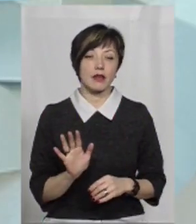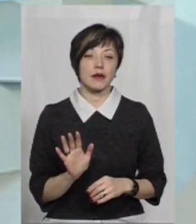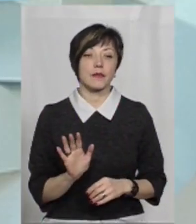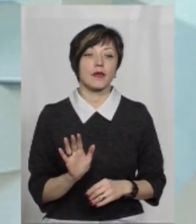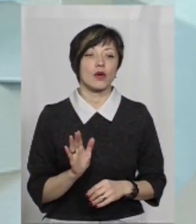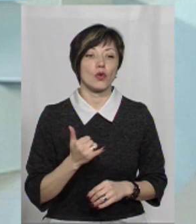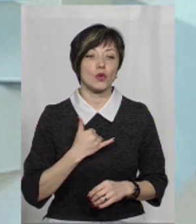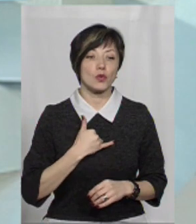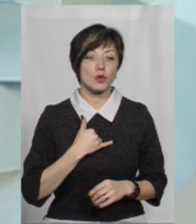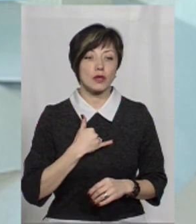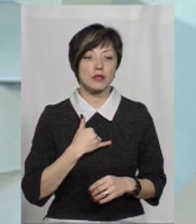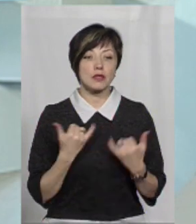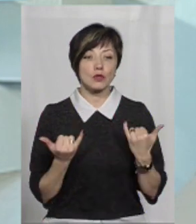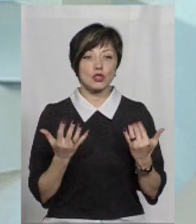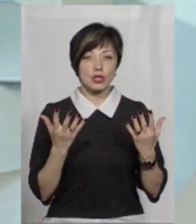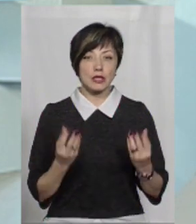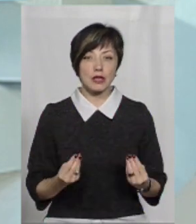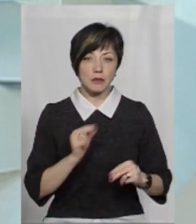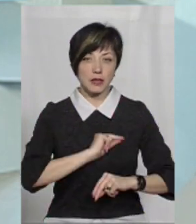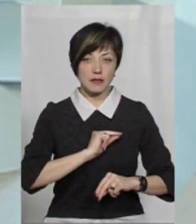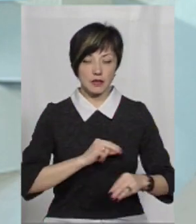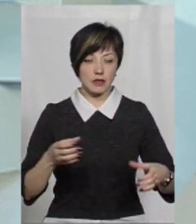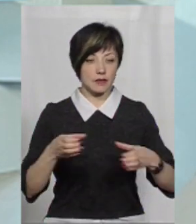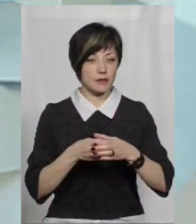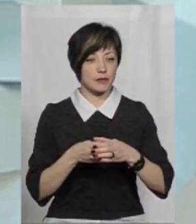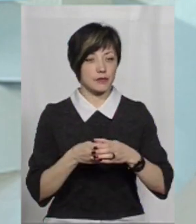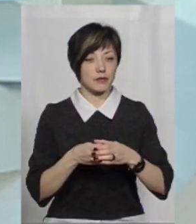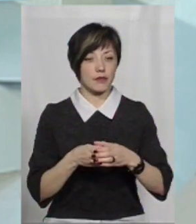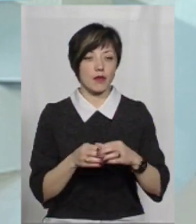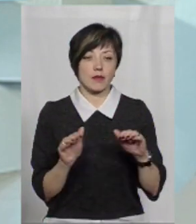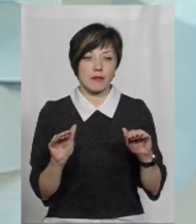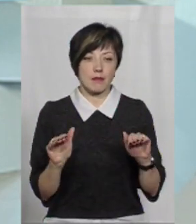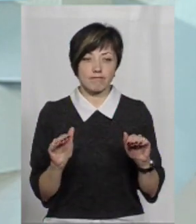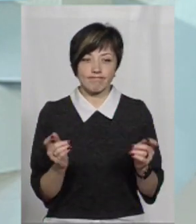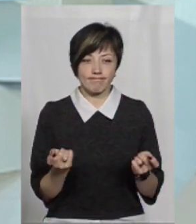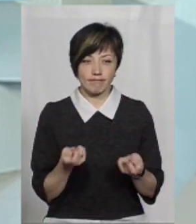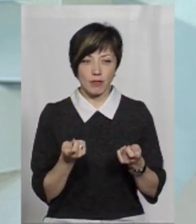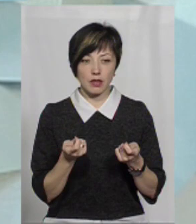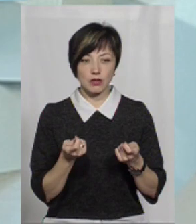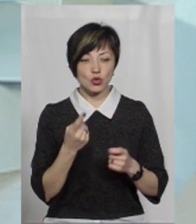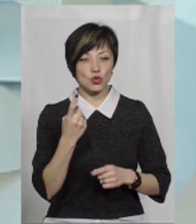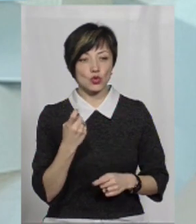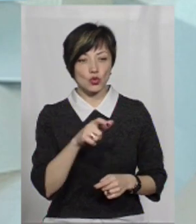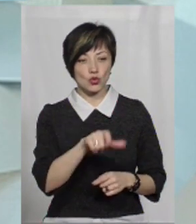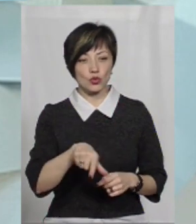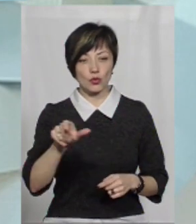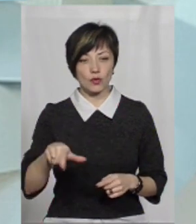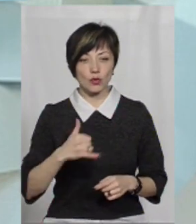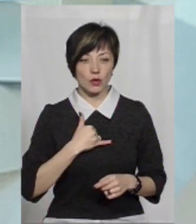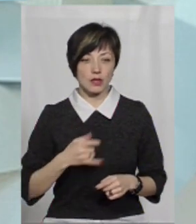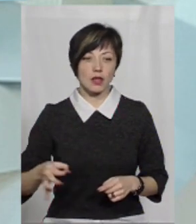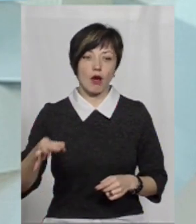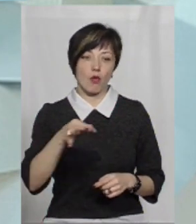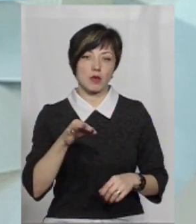У нас так, на сьогоднішній день, скажімо так, штатна чисельність митниці досить обмежена. 100 чоловік у нас на